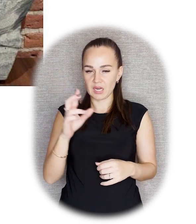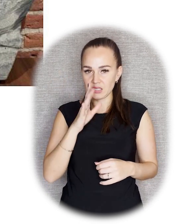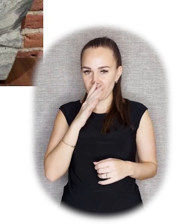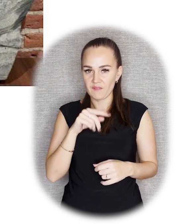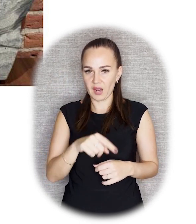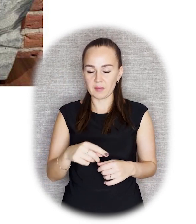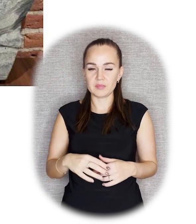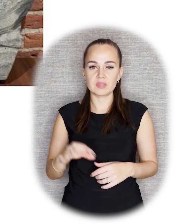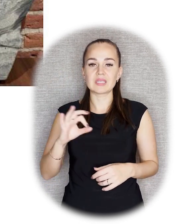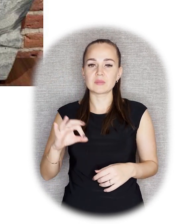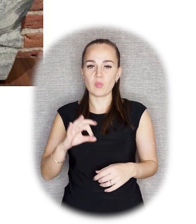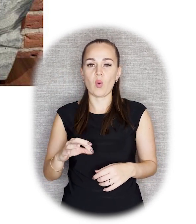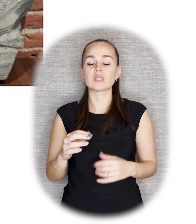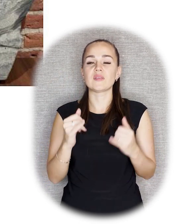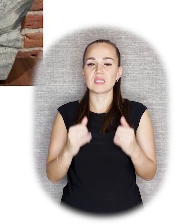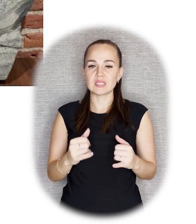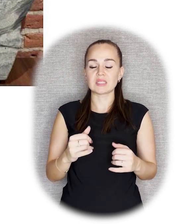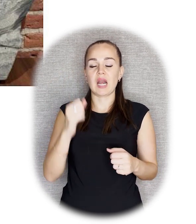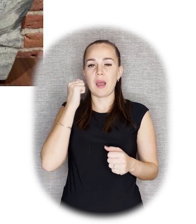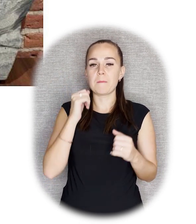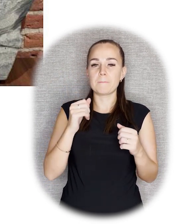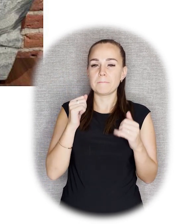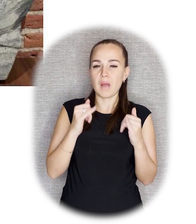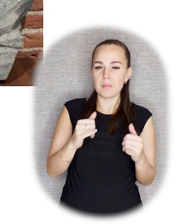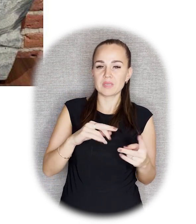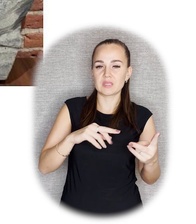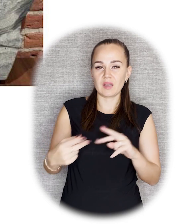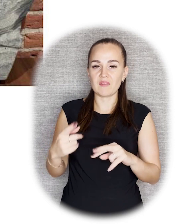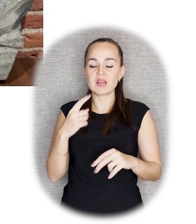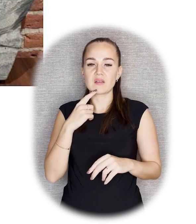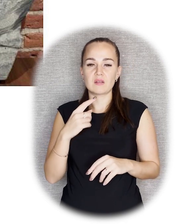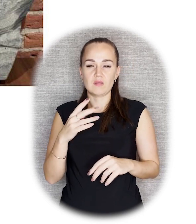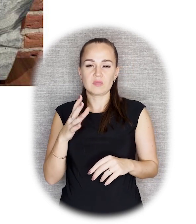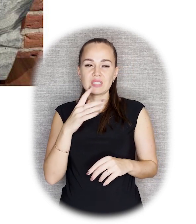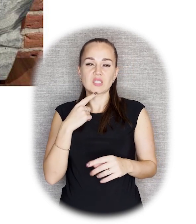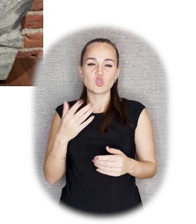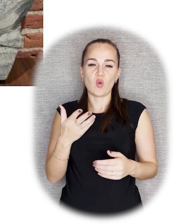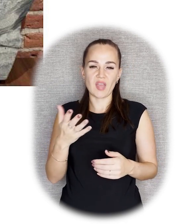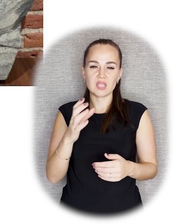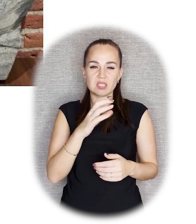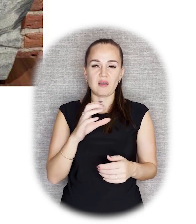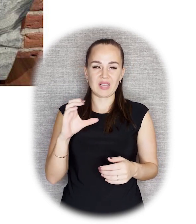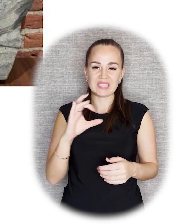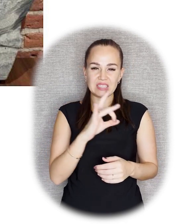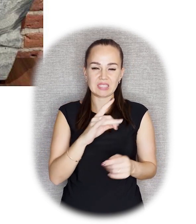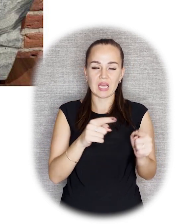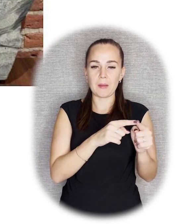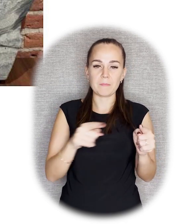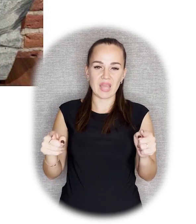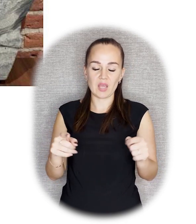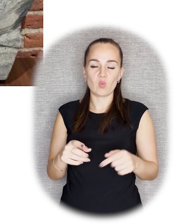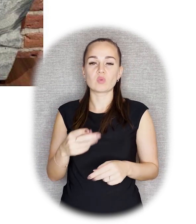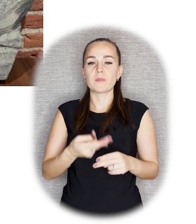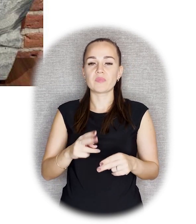использовались для памятников советского периода. И слева вы видите работу, которая как раз